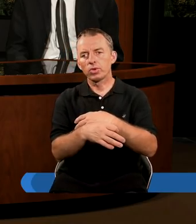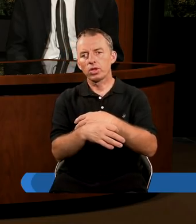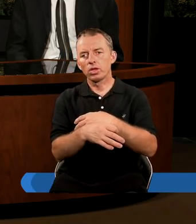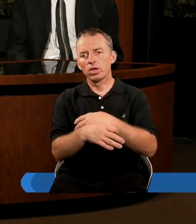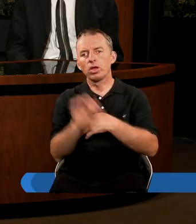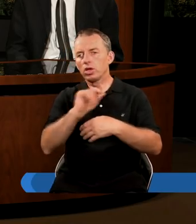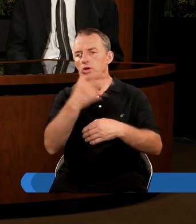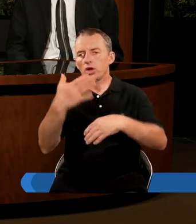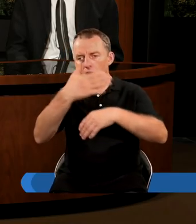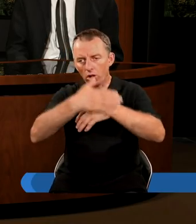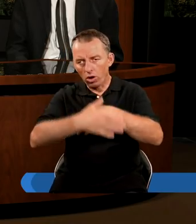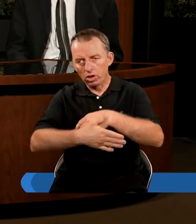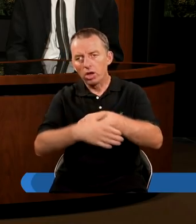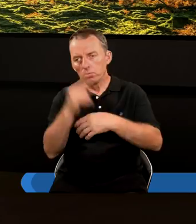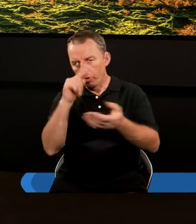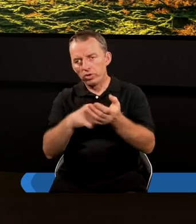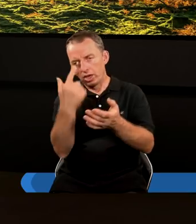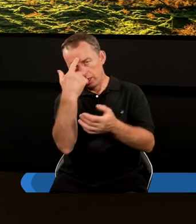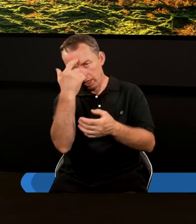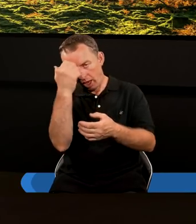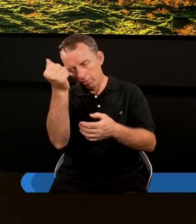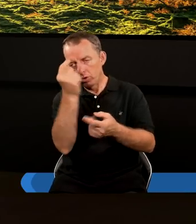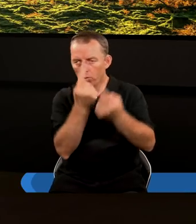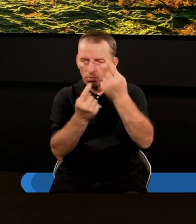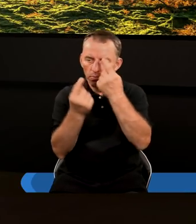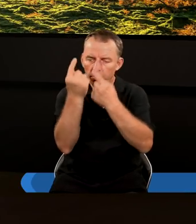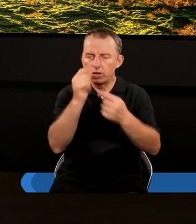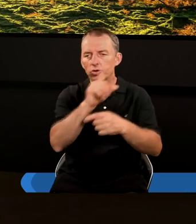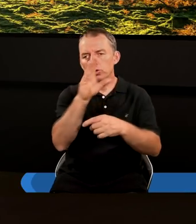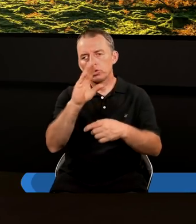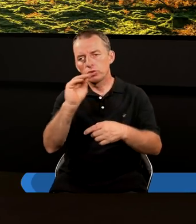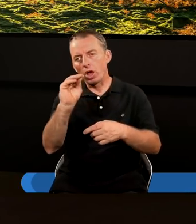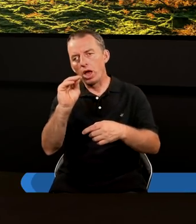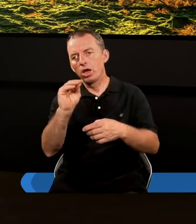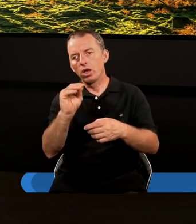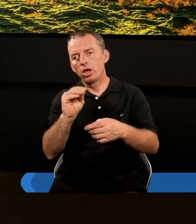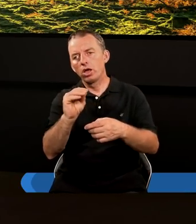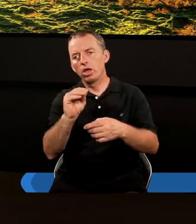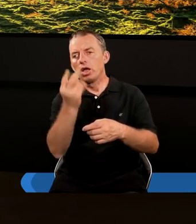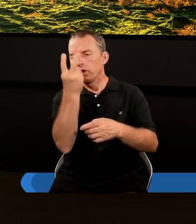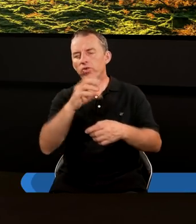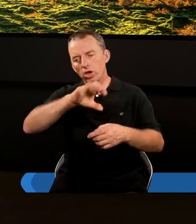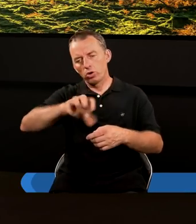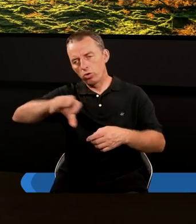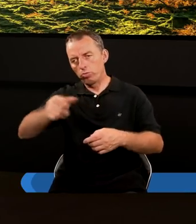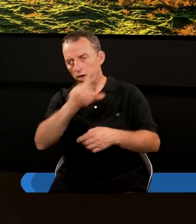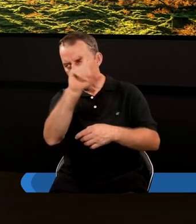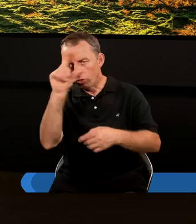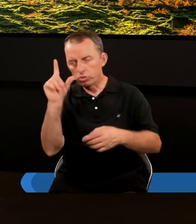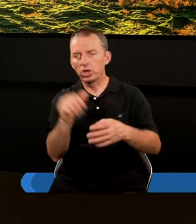jeszcze go nie kończymy, ale winien zapamiętać, myślę, tę ważną myśl, że dwie grupy ludzi